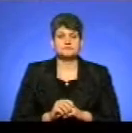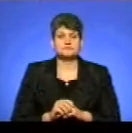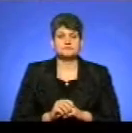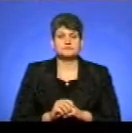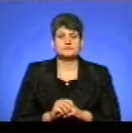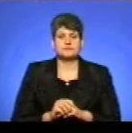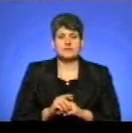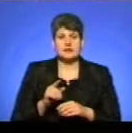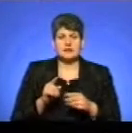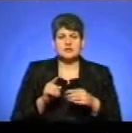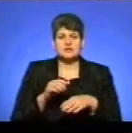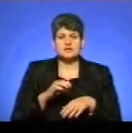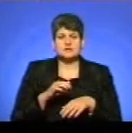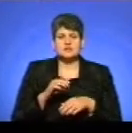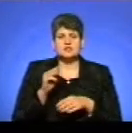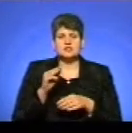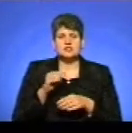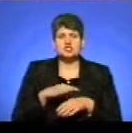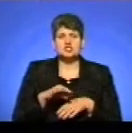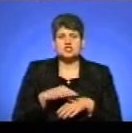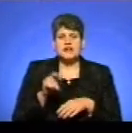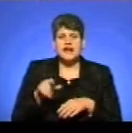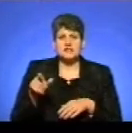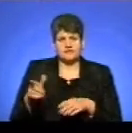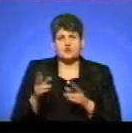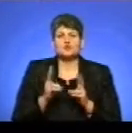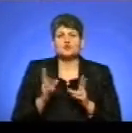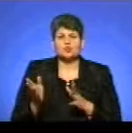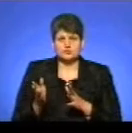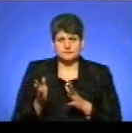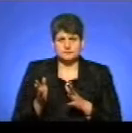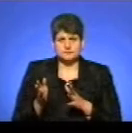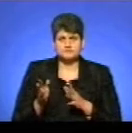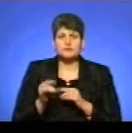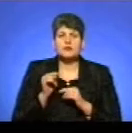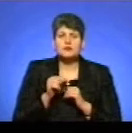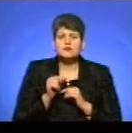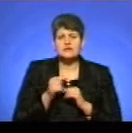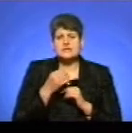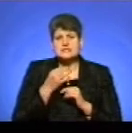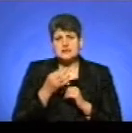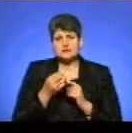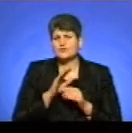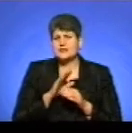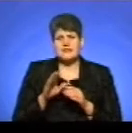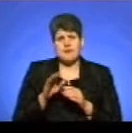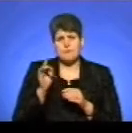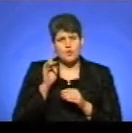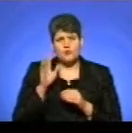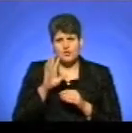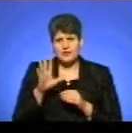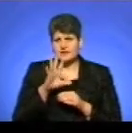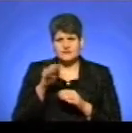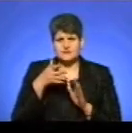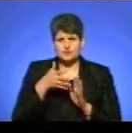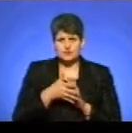Жертви насильства, хто вони? Ну, тут я скажу таку не дуже популярну і не всіма